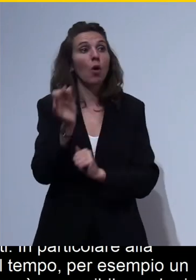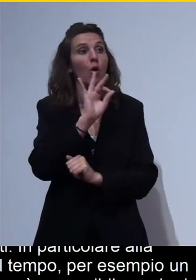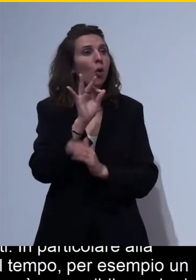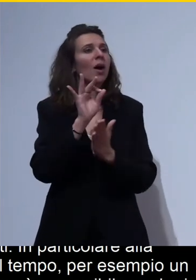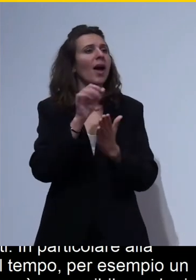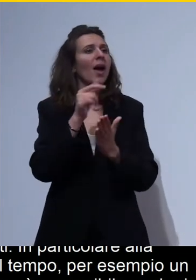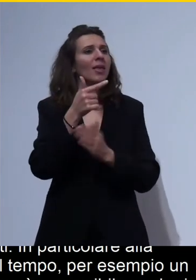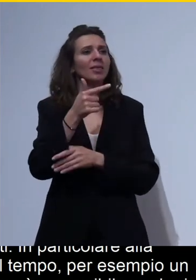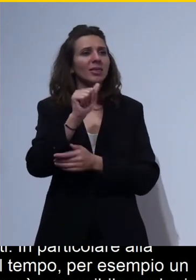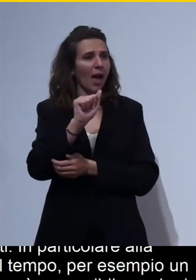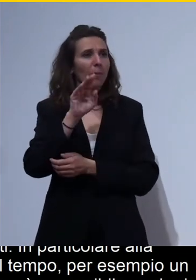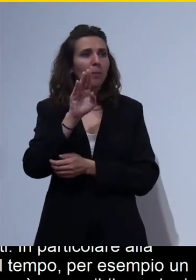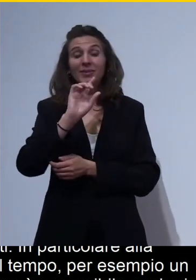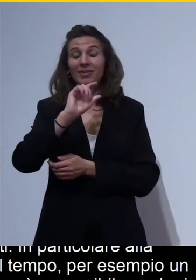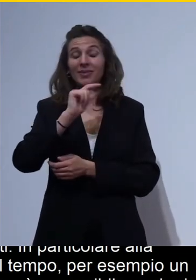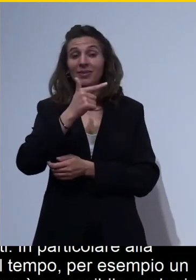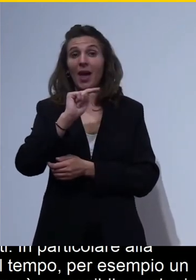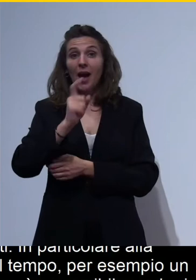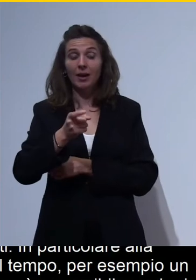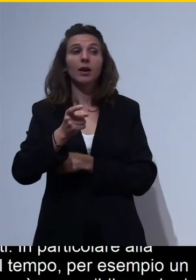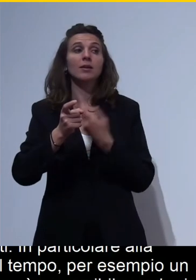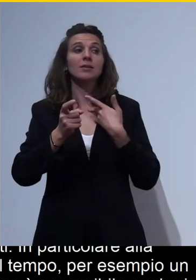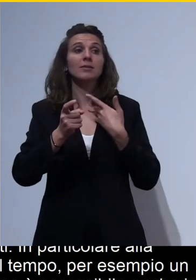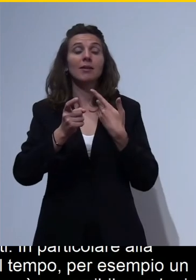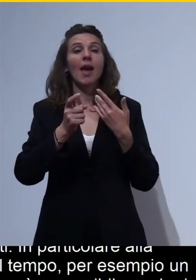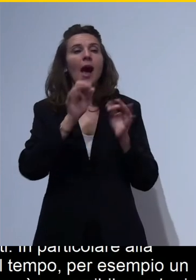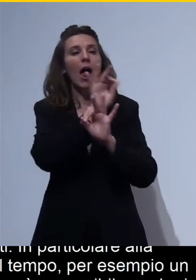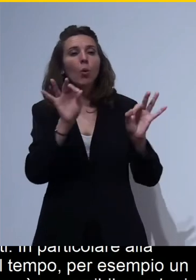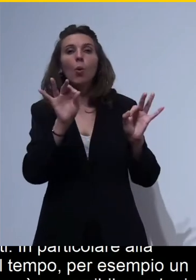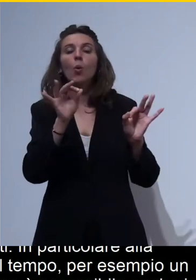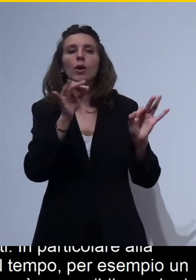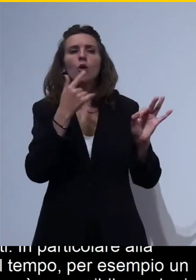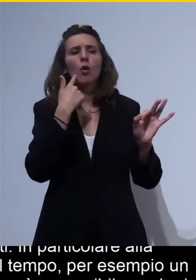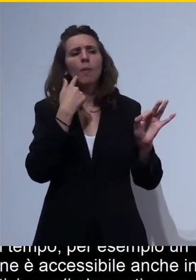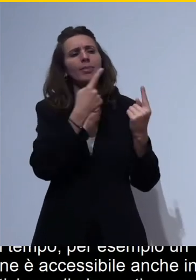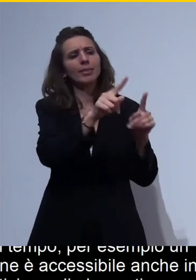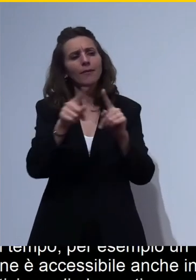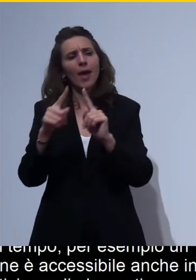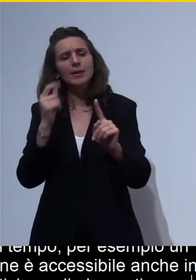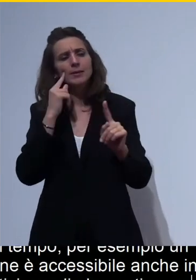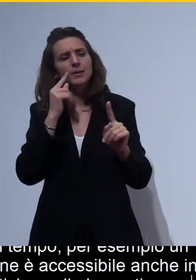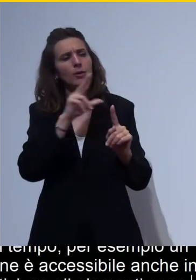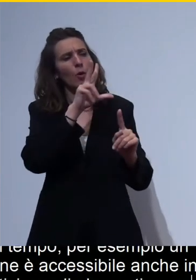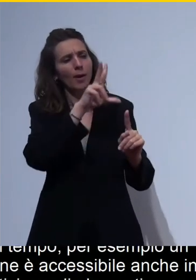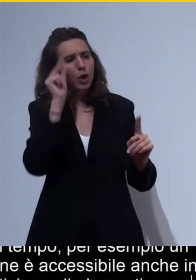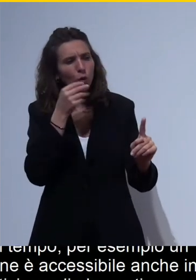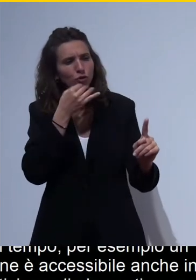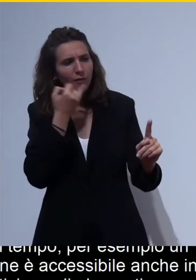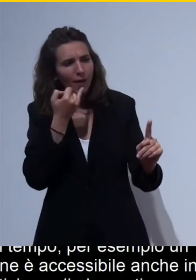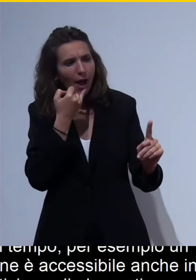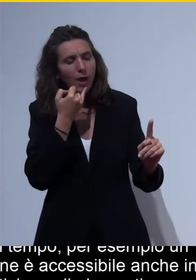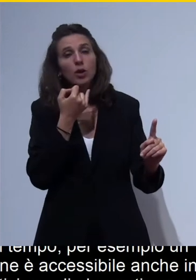assistive, a vari dispositivi, se gli elementi sono distinguibili, quindi se gli elementi della presentazione possono essere distinguibili sia visivamente